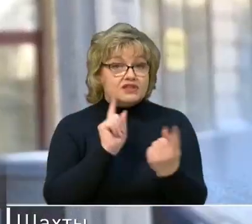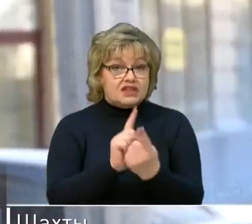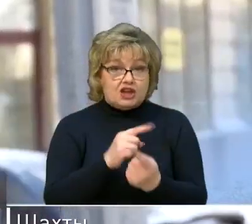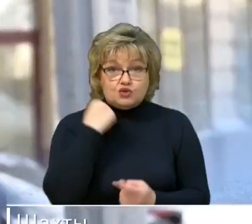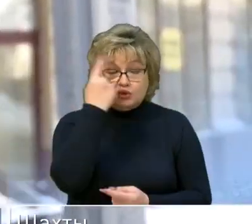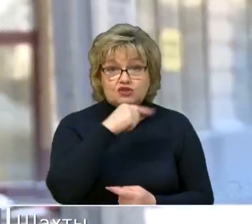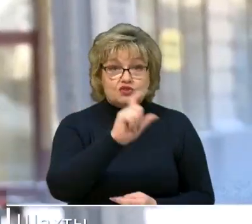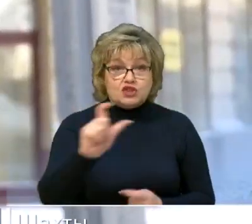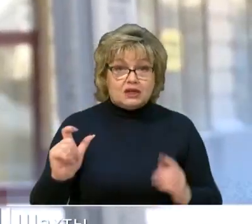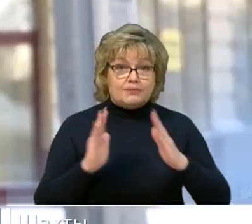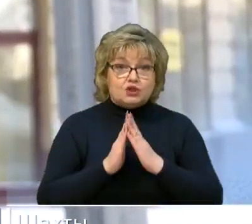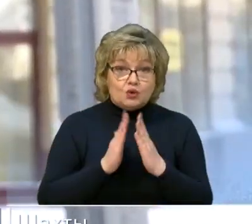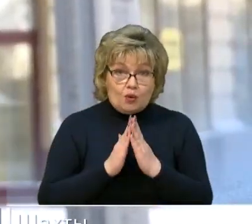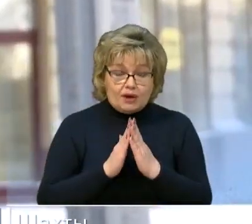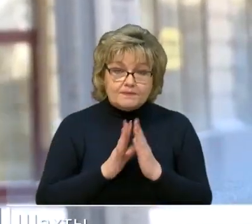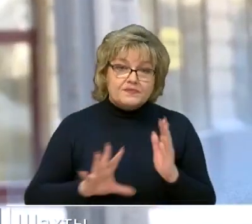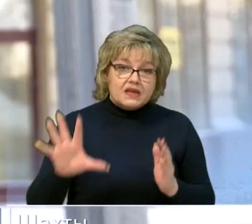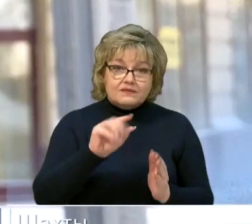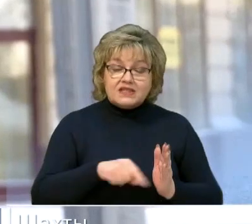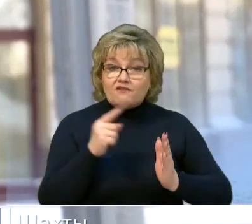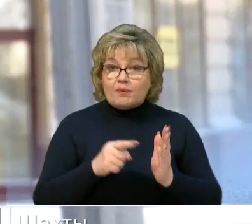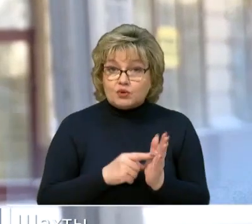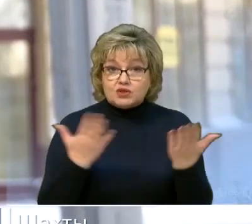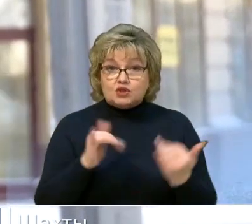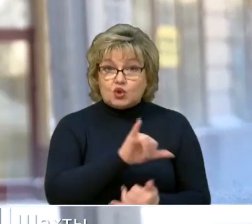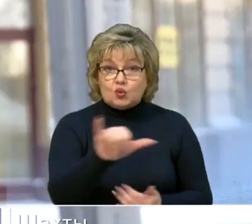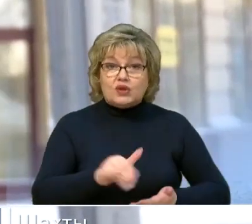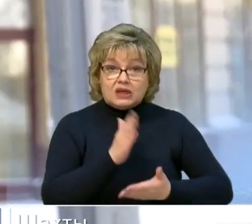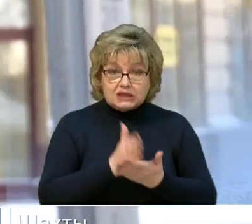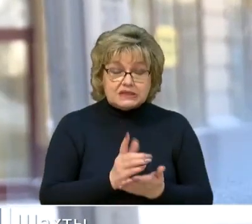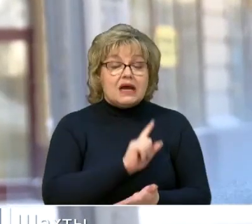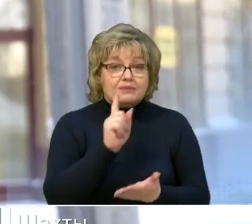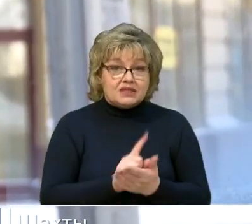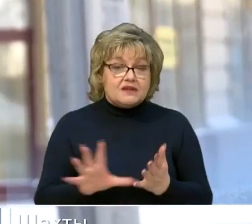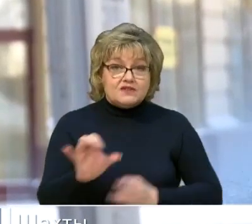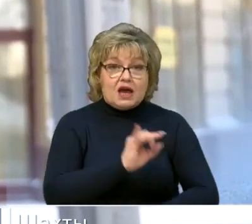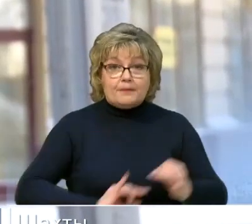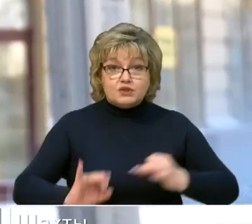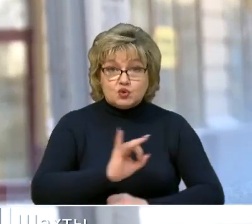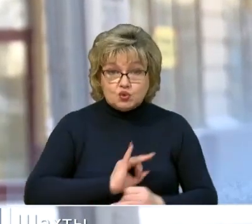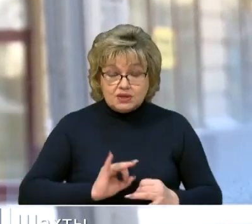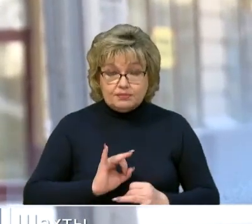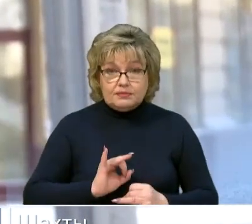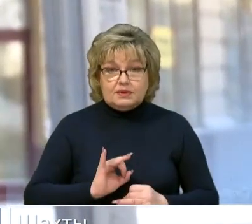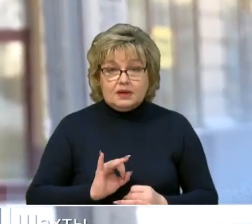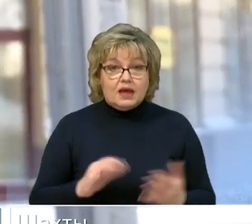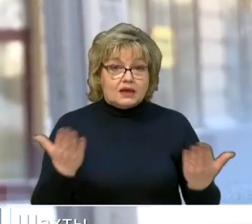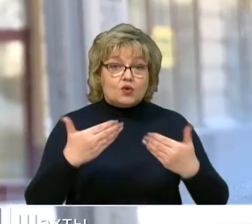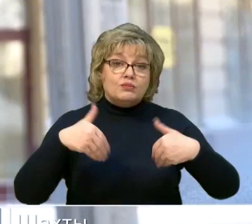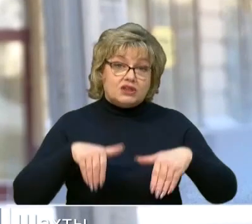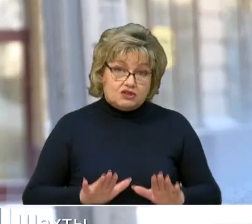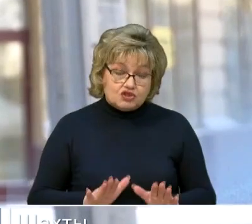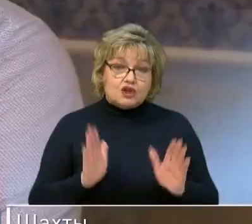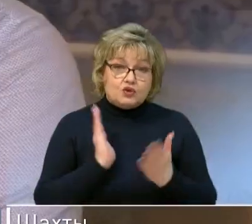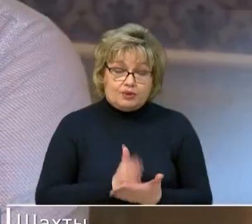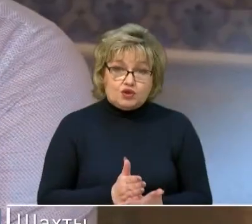личную с жителями дома. И все вопросы, которые у жителей есть, мы обязательно все их обсудим и к какому-то решению